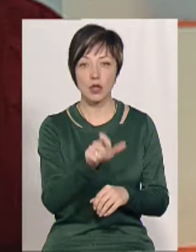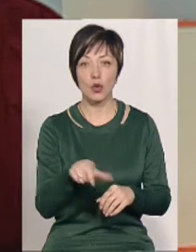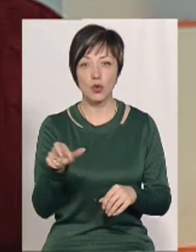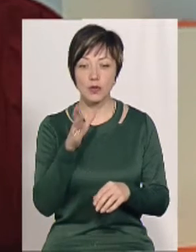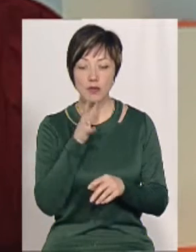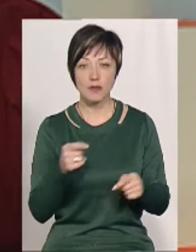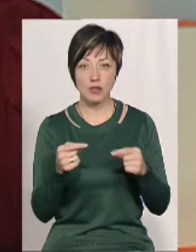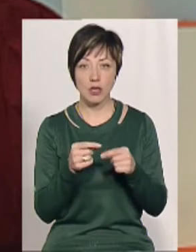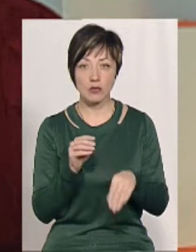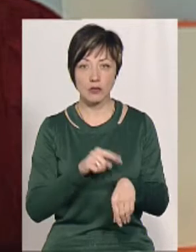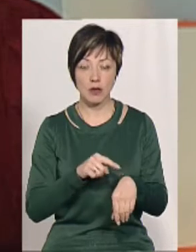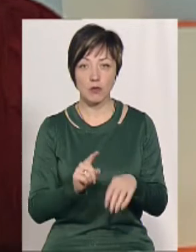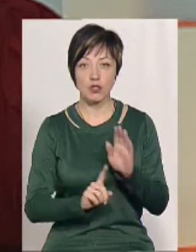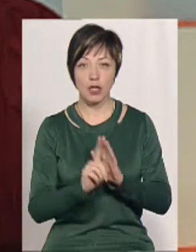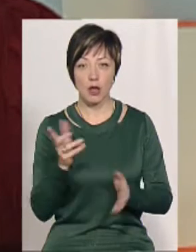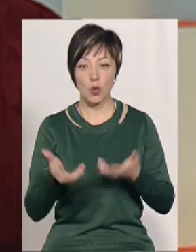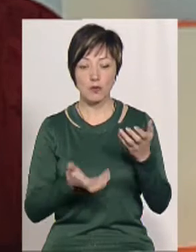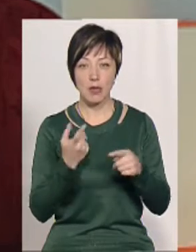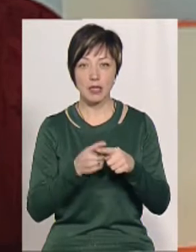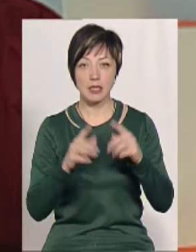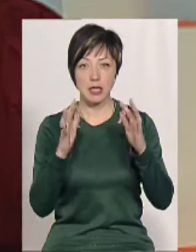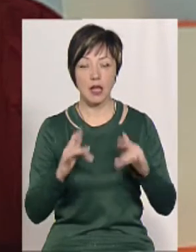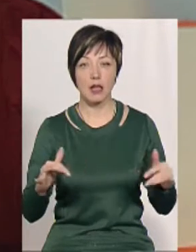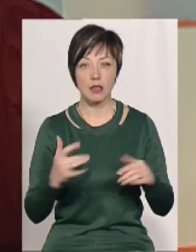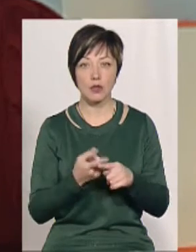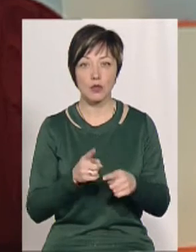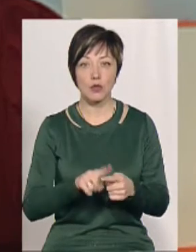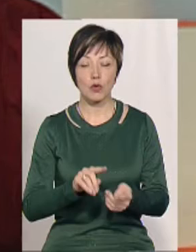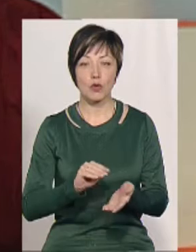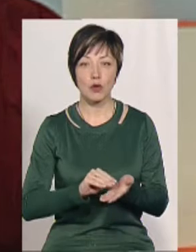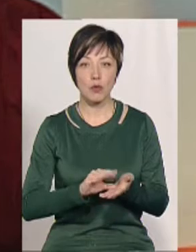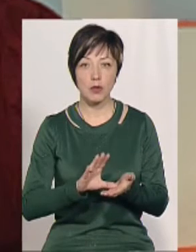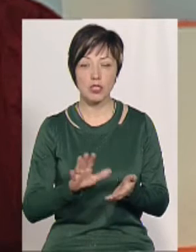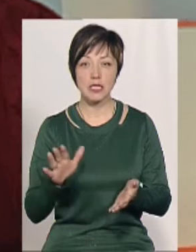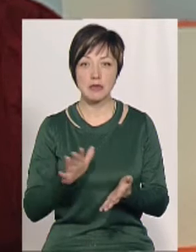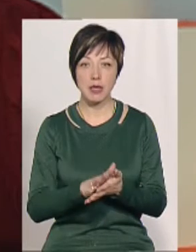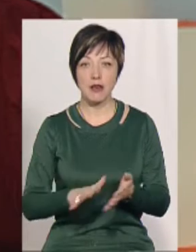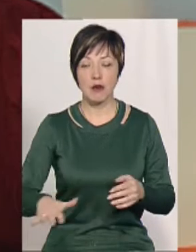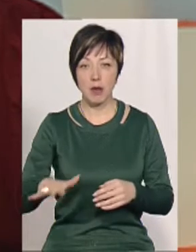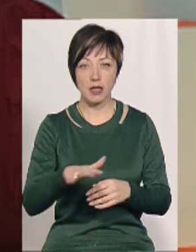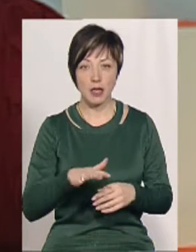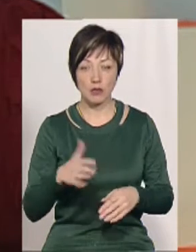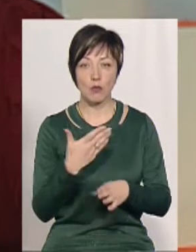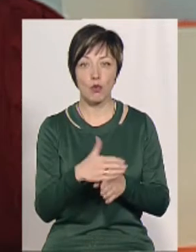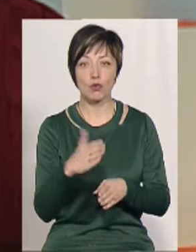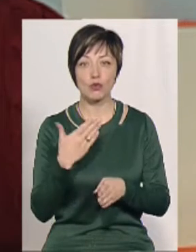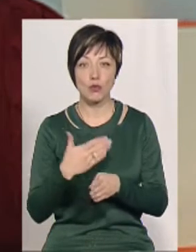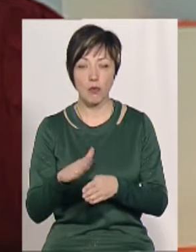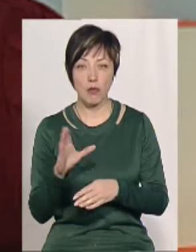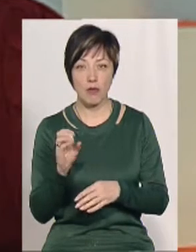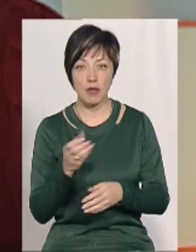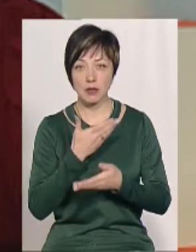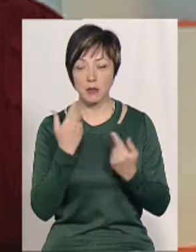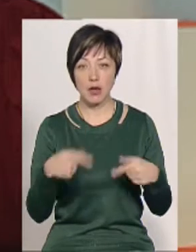люди в один і той же час починають розбирати ці ялинки. Тому накопичення на сміттєвих майданчиках йде поступове.